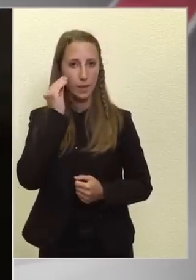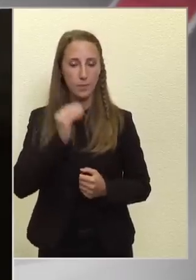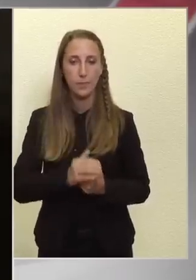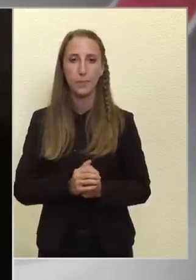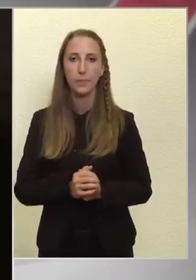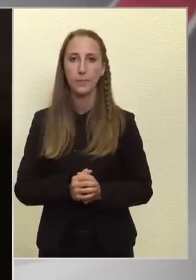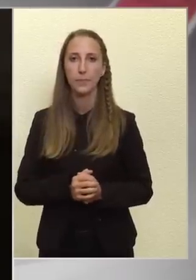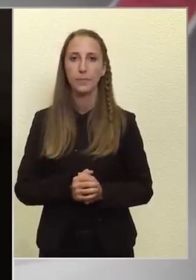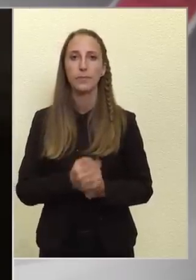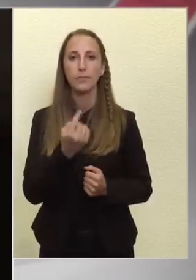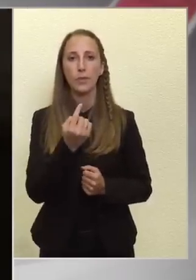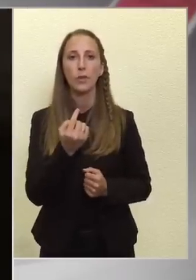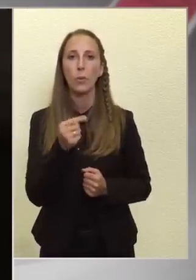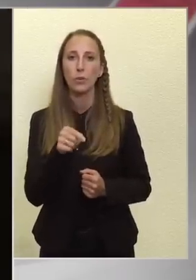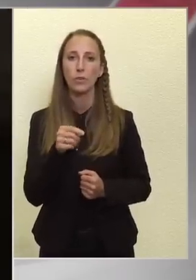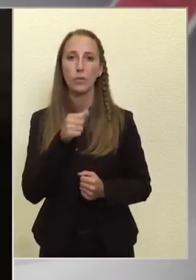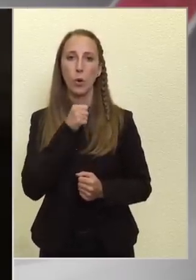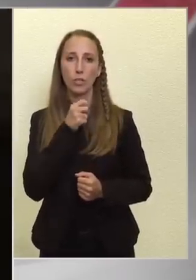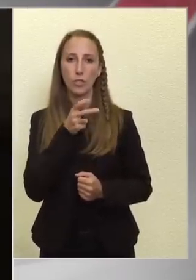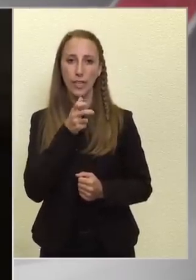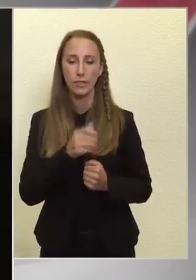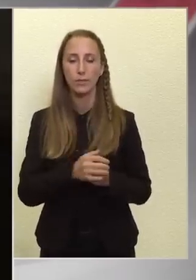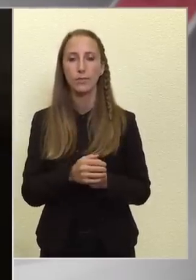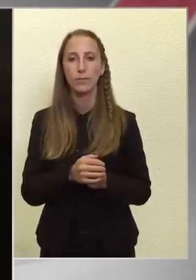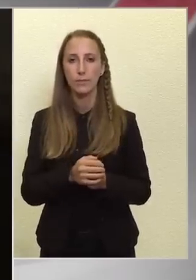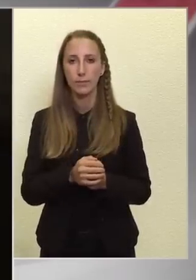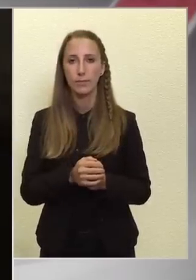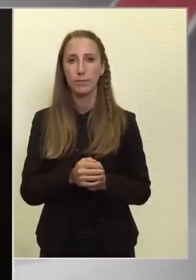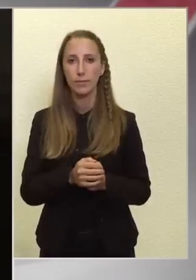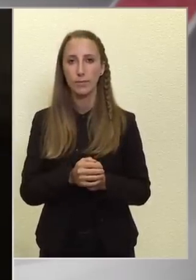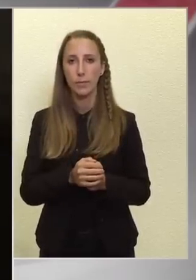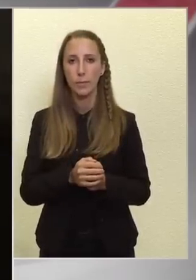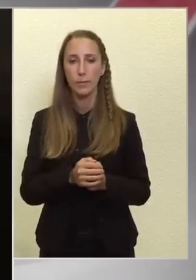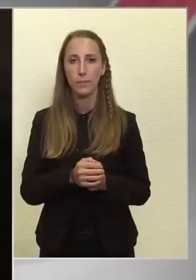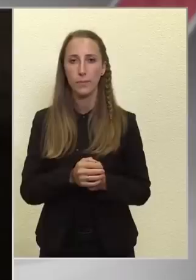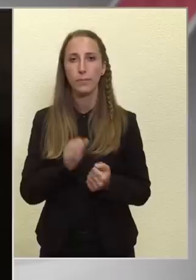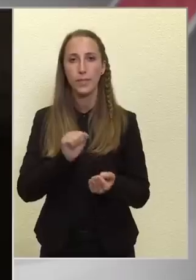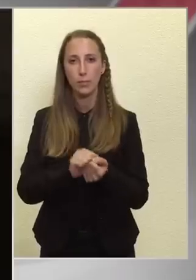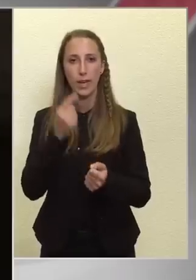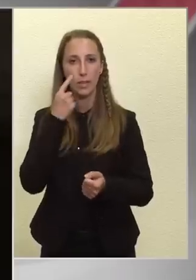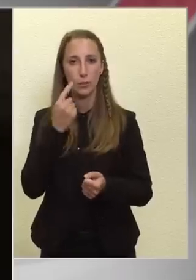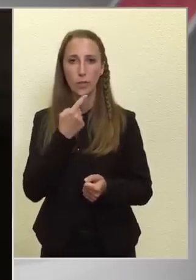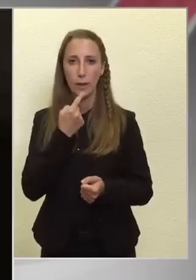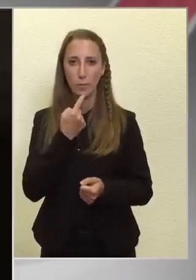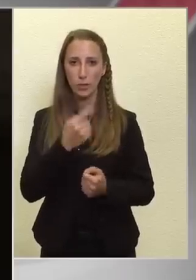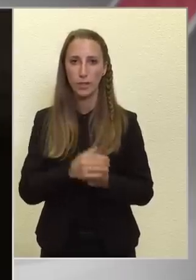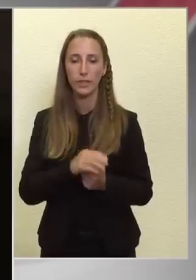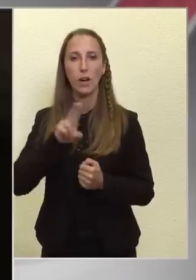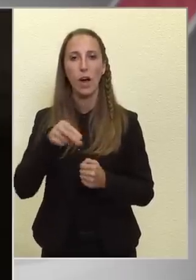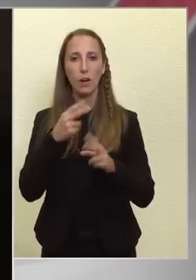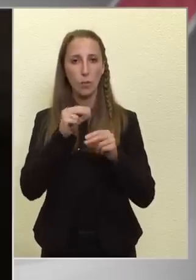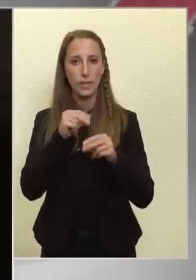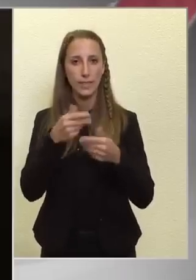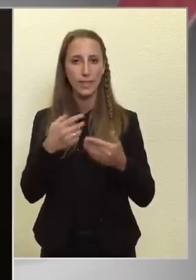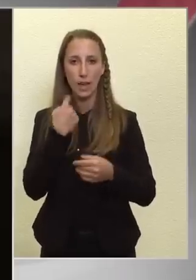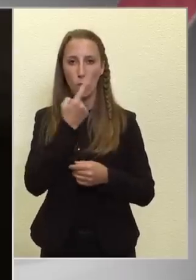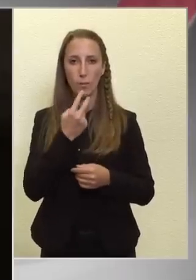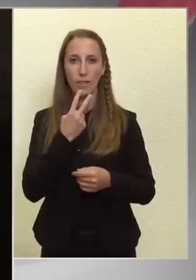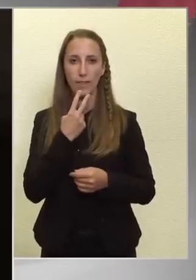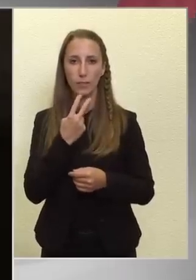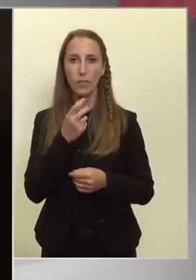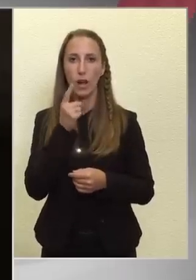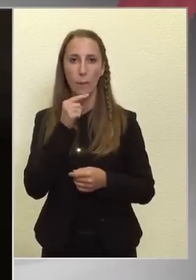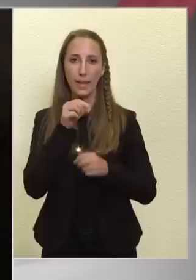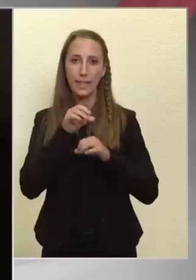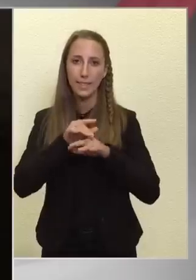Értem. Ön ott volt köcsén, úgyhogy bizonyára meg tudja mondani, hogy arról beszélte Orbán Viktor, ami